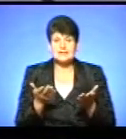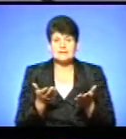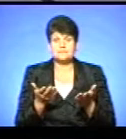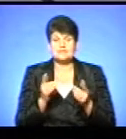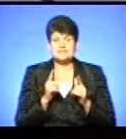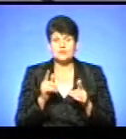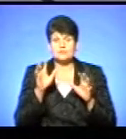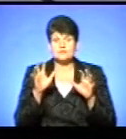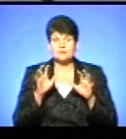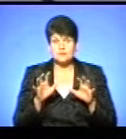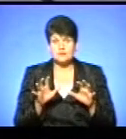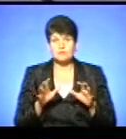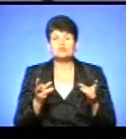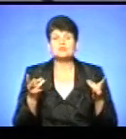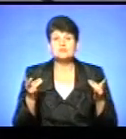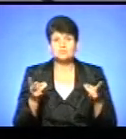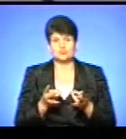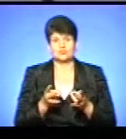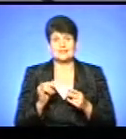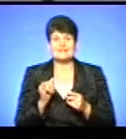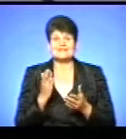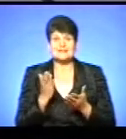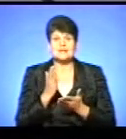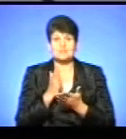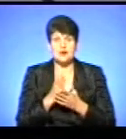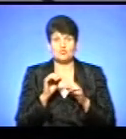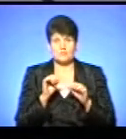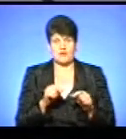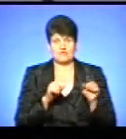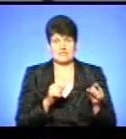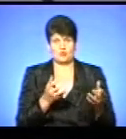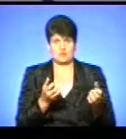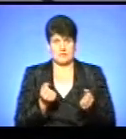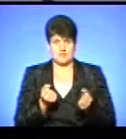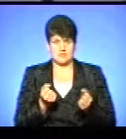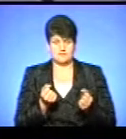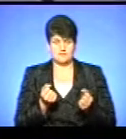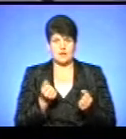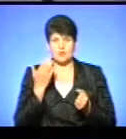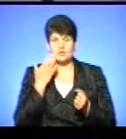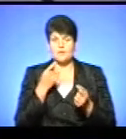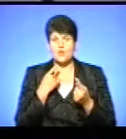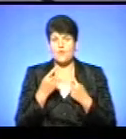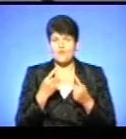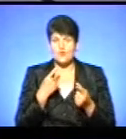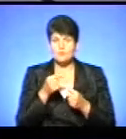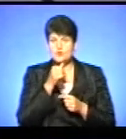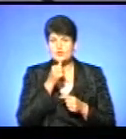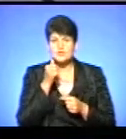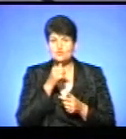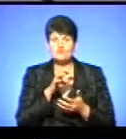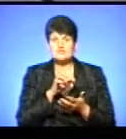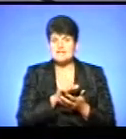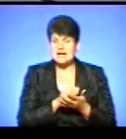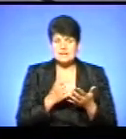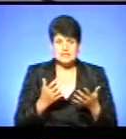до чинного законодавства її потребують, і які мають право на її отримання. Тобто, коли ми говоримо про тіньову занятість, коли